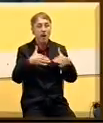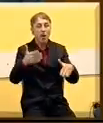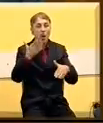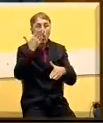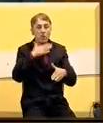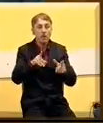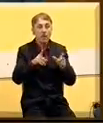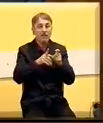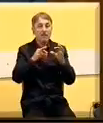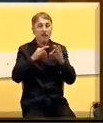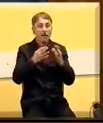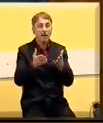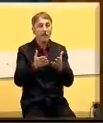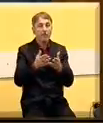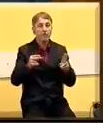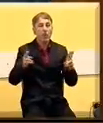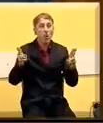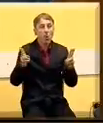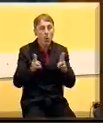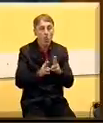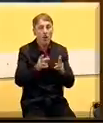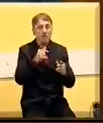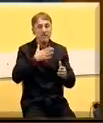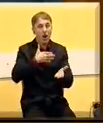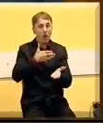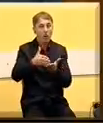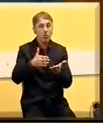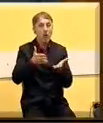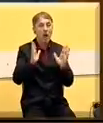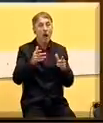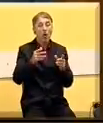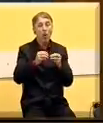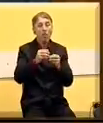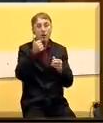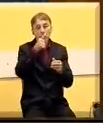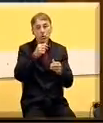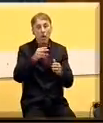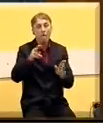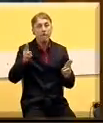uspjeli da umanjimo svoje troškove kako bi što manje